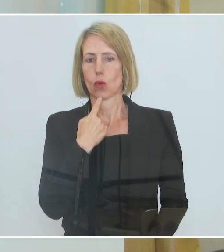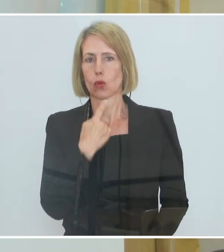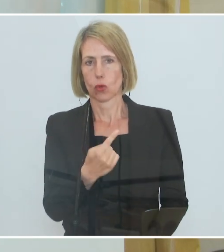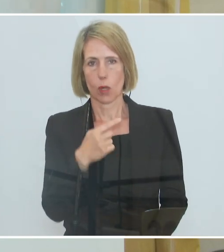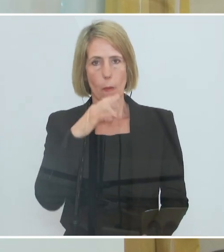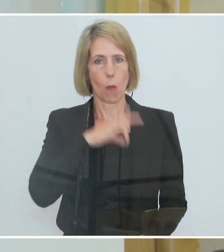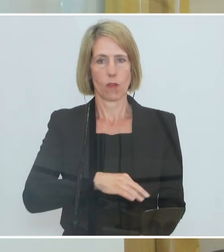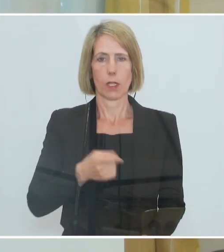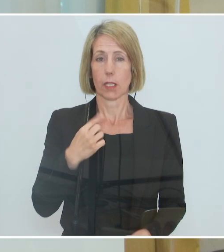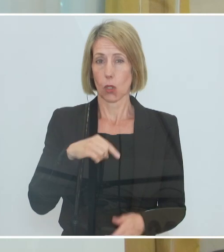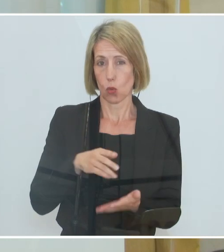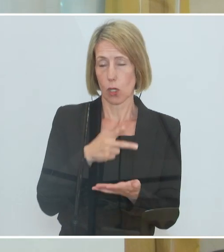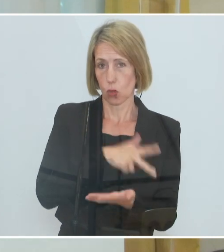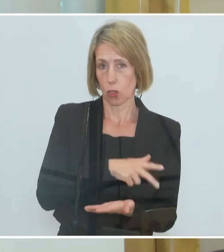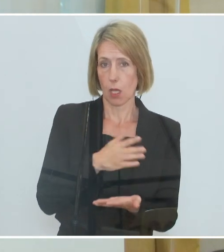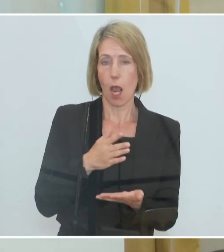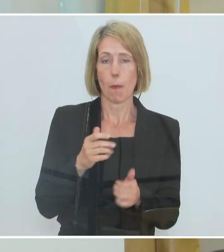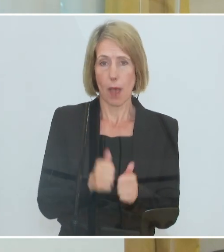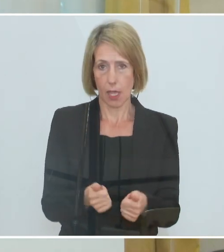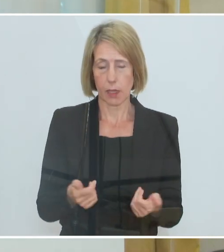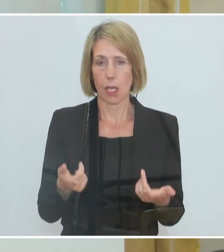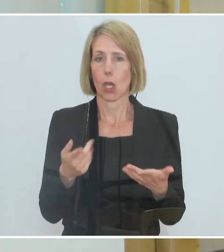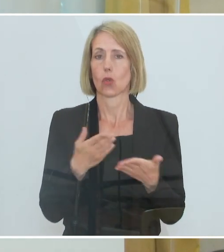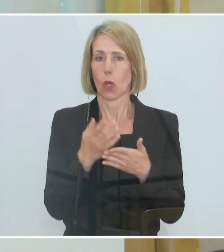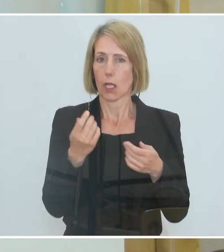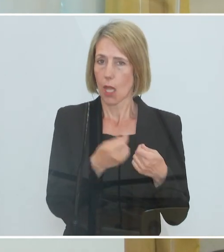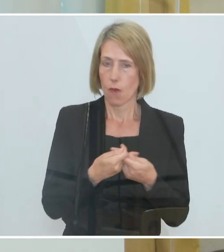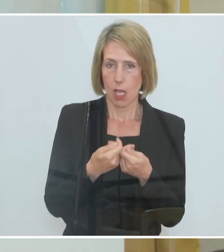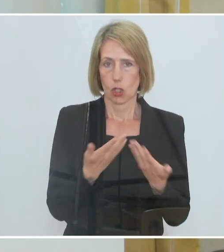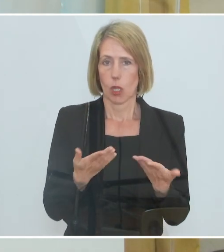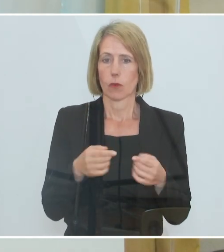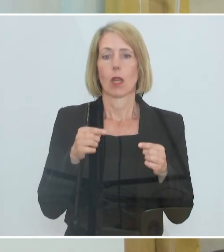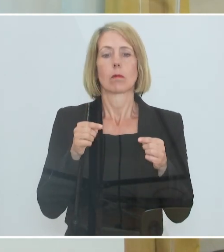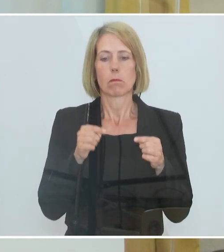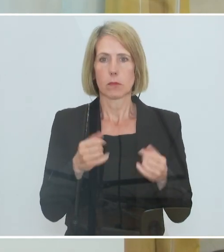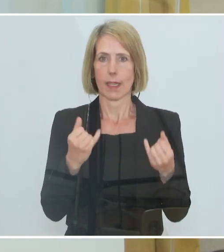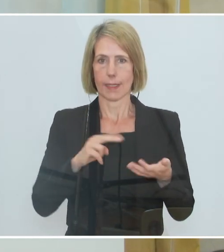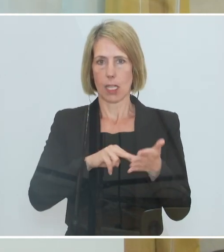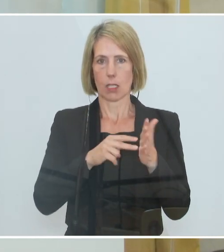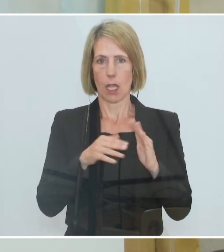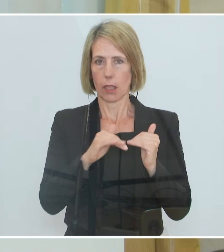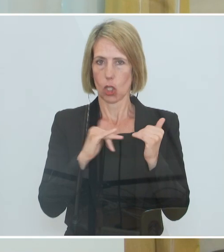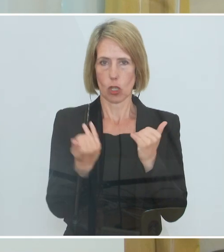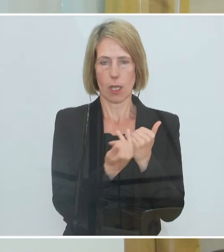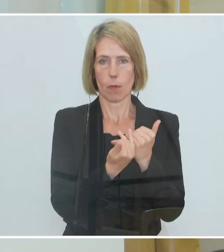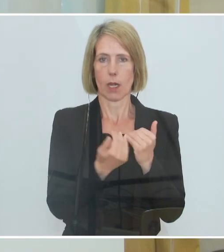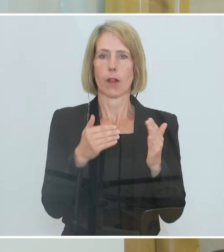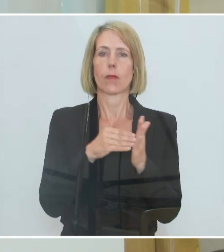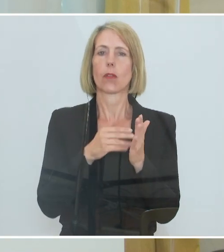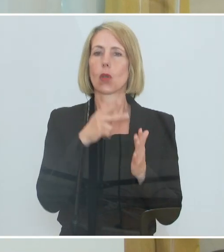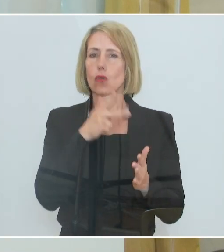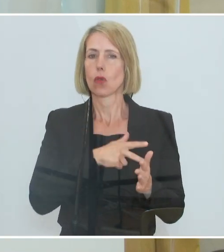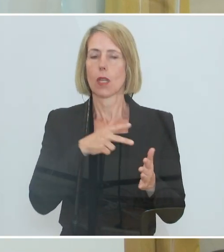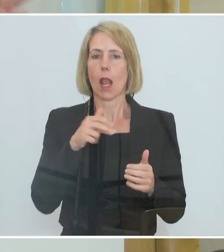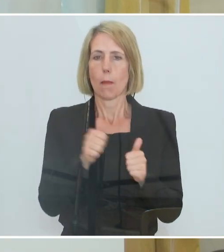Sozialpartner, also auch durch die Gewerkschaft. All das werden wir jetzt auf der technischen Ebene noch im sogenannten Sozialpartnerpapier